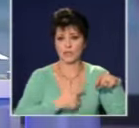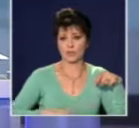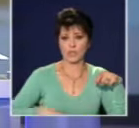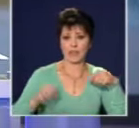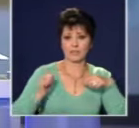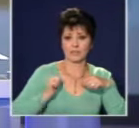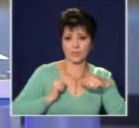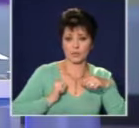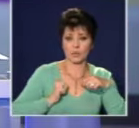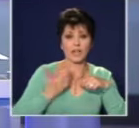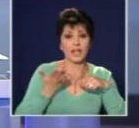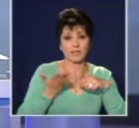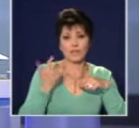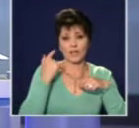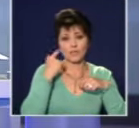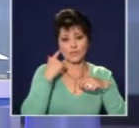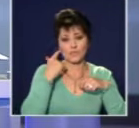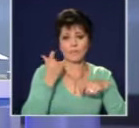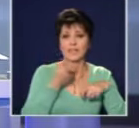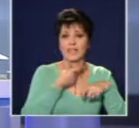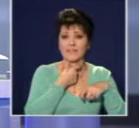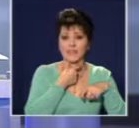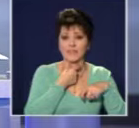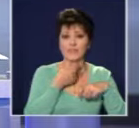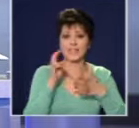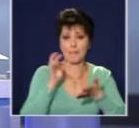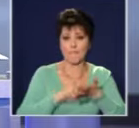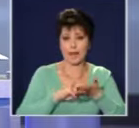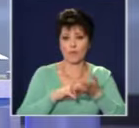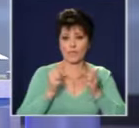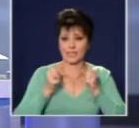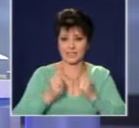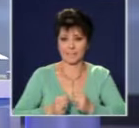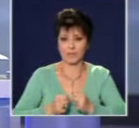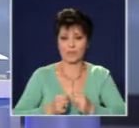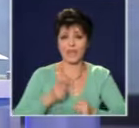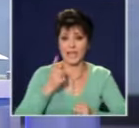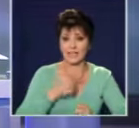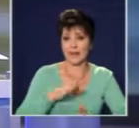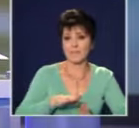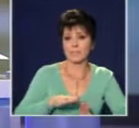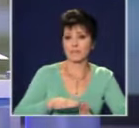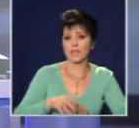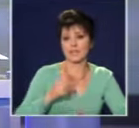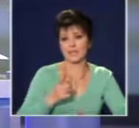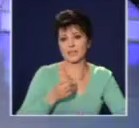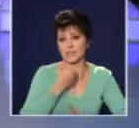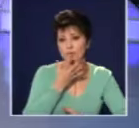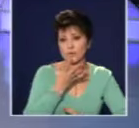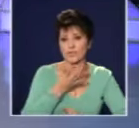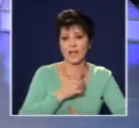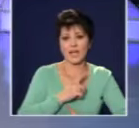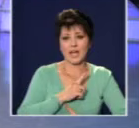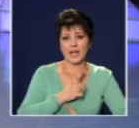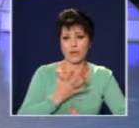такива гласове се чуваха, това е банковата стабилност. Но там напоследък се случат неща, които тревожат много българи.